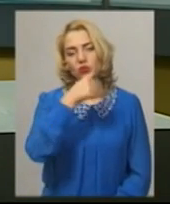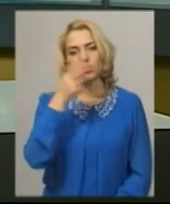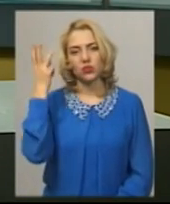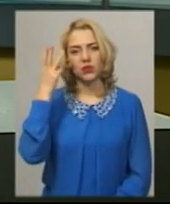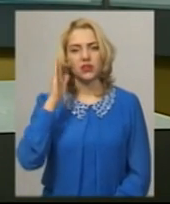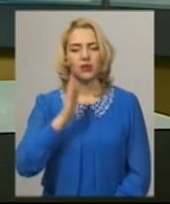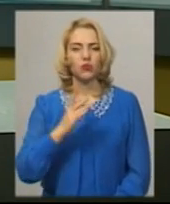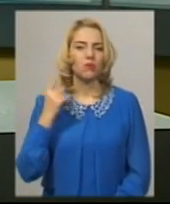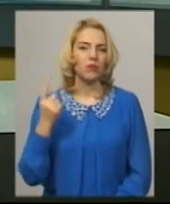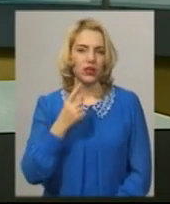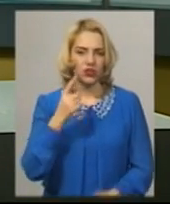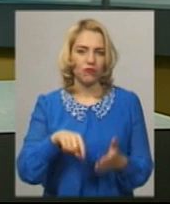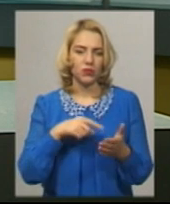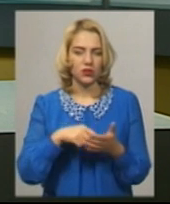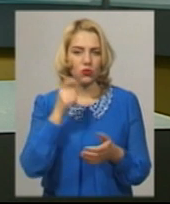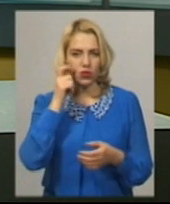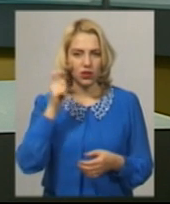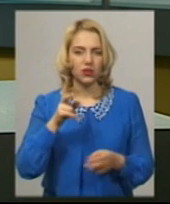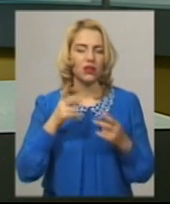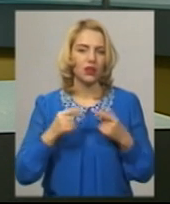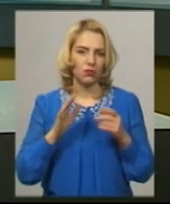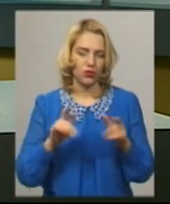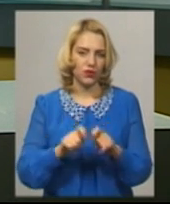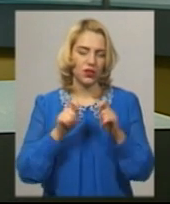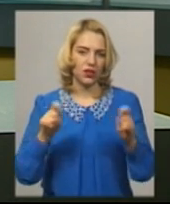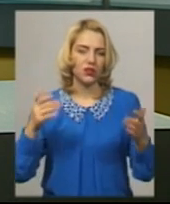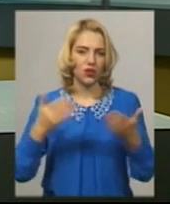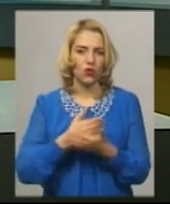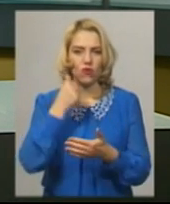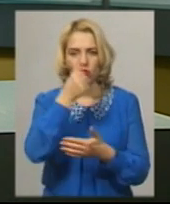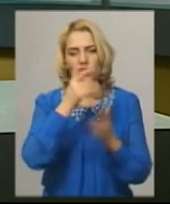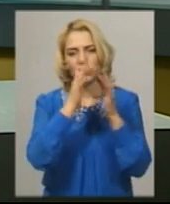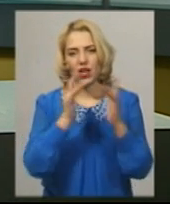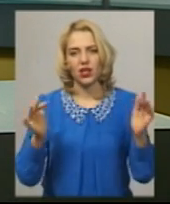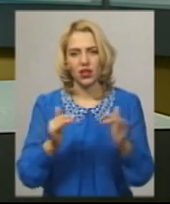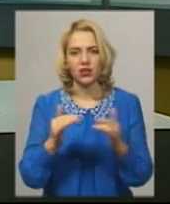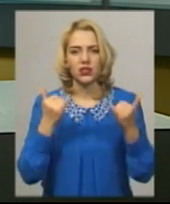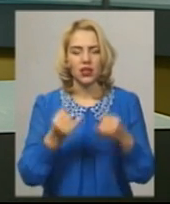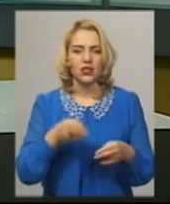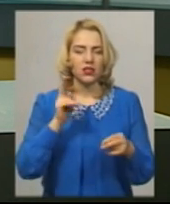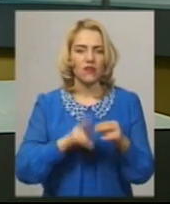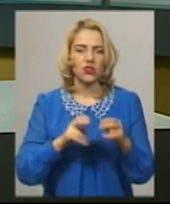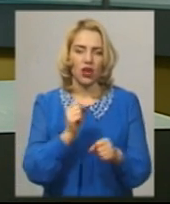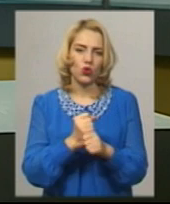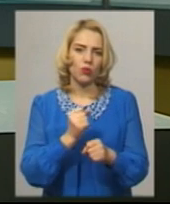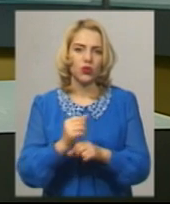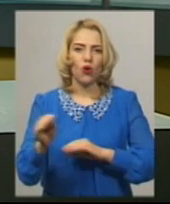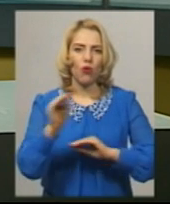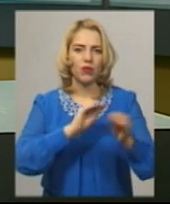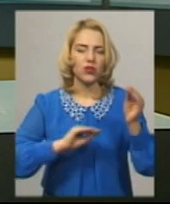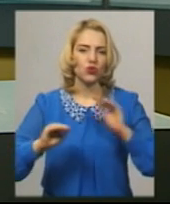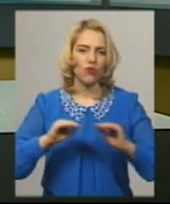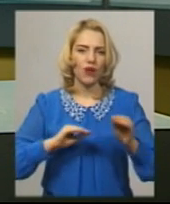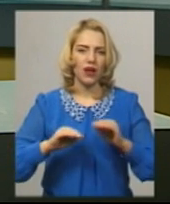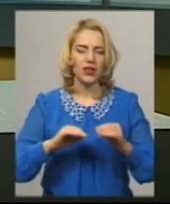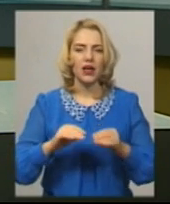Цьогоріч Хмельницький стане першим містом в Україні, де відкриють новорічну ялинку. Зараз у середмісті Хмельницького тривають завершальні роботи з